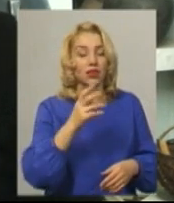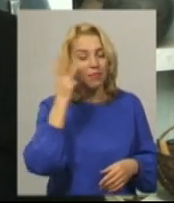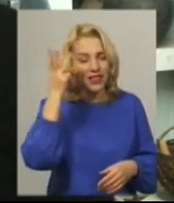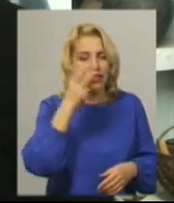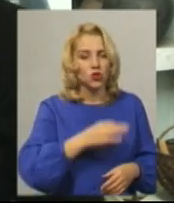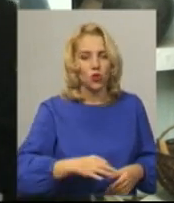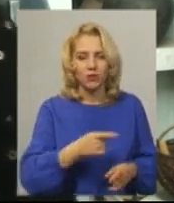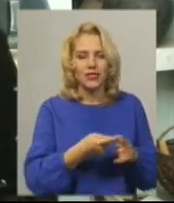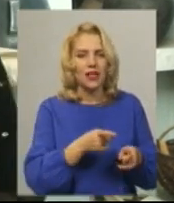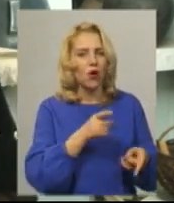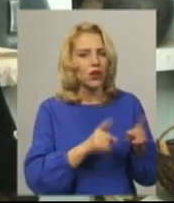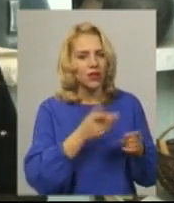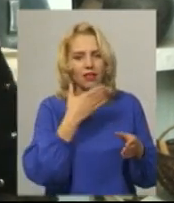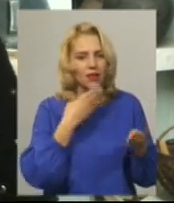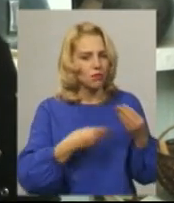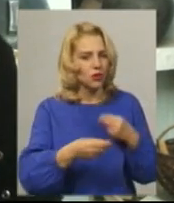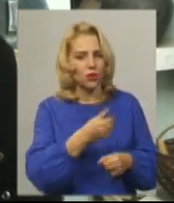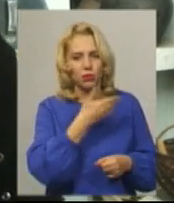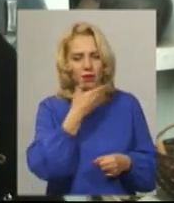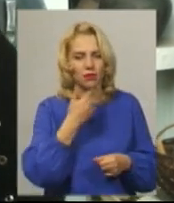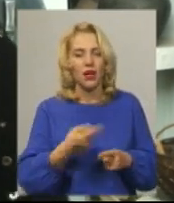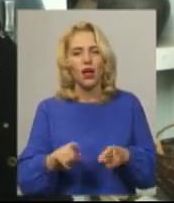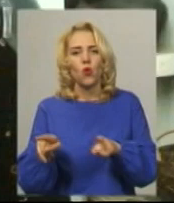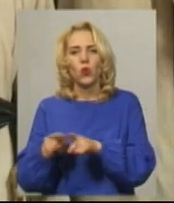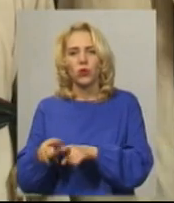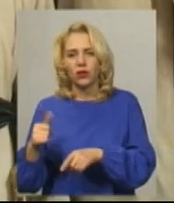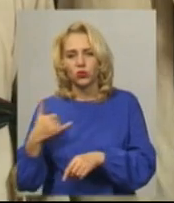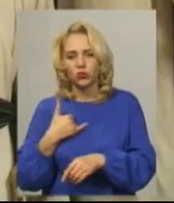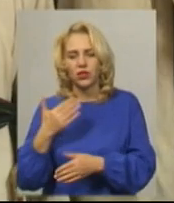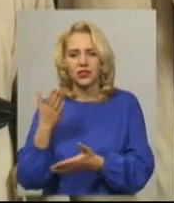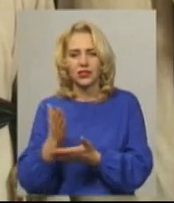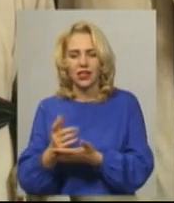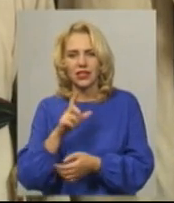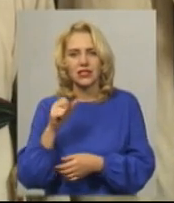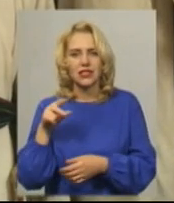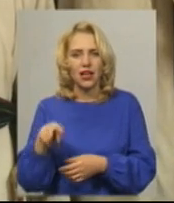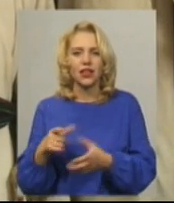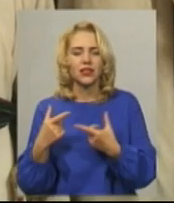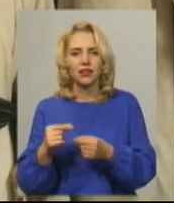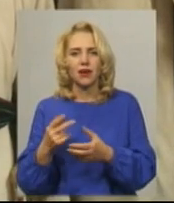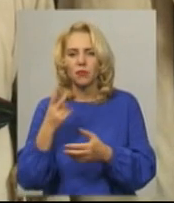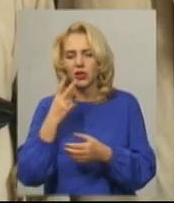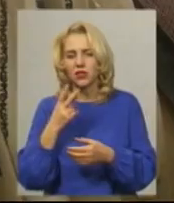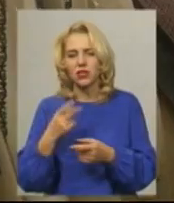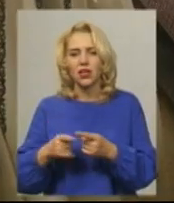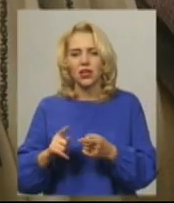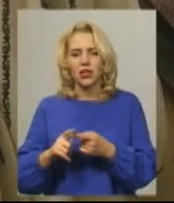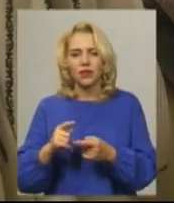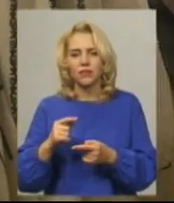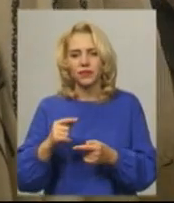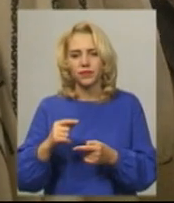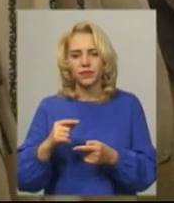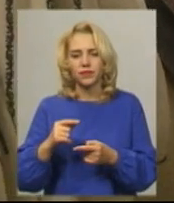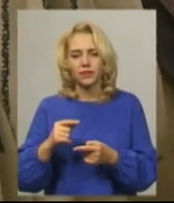непідробки або фоксимільне видання. Потім у нас, ми зараз в залі, який характеризує археологічну спадщину краю,